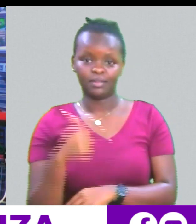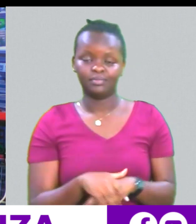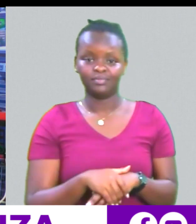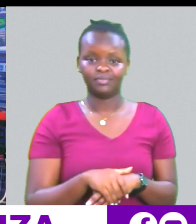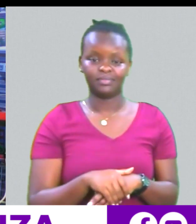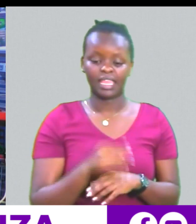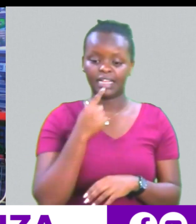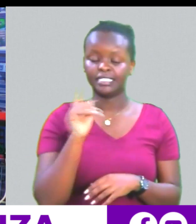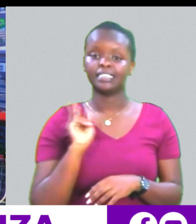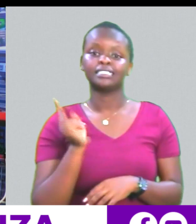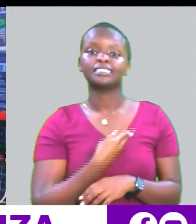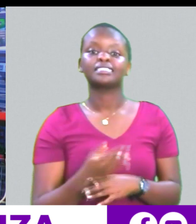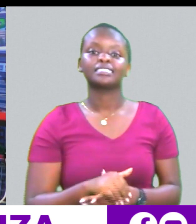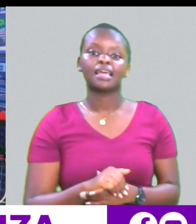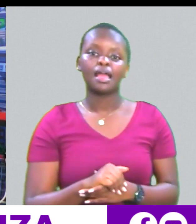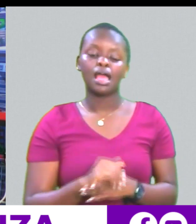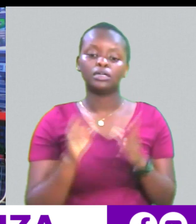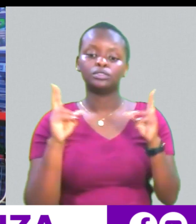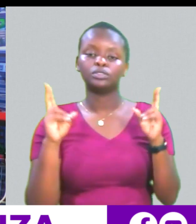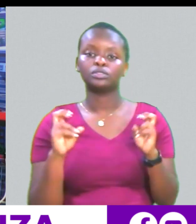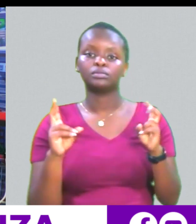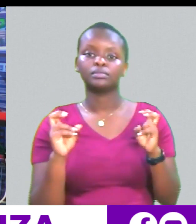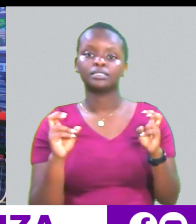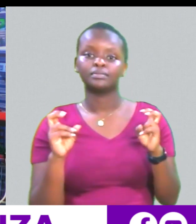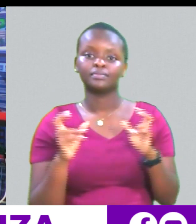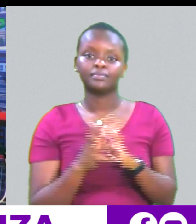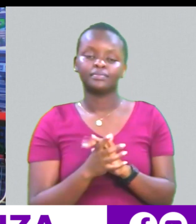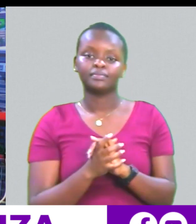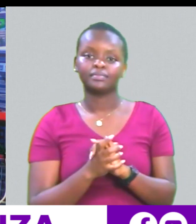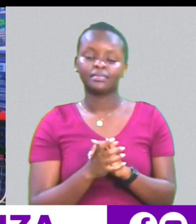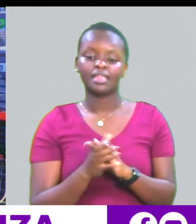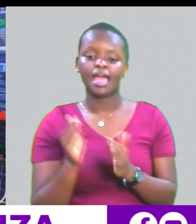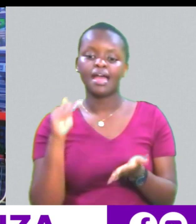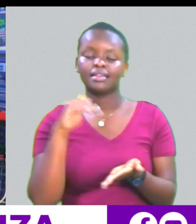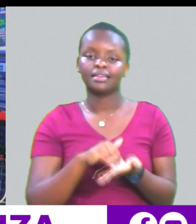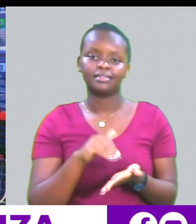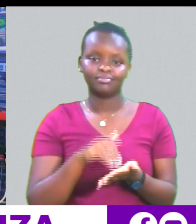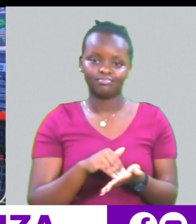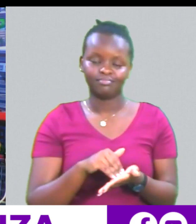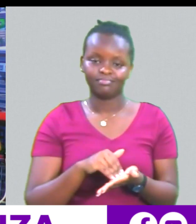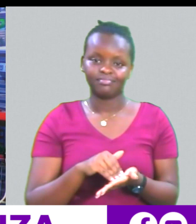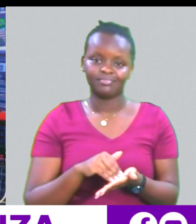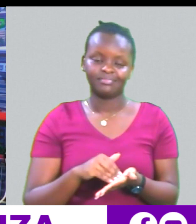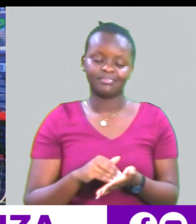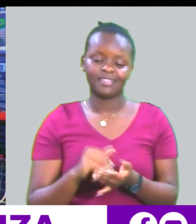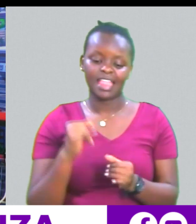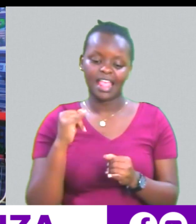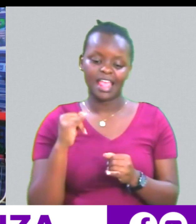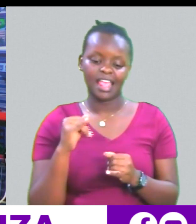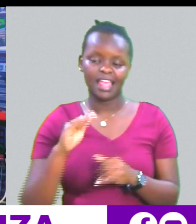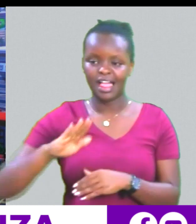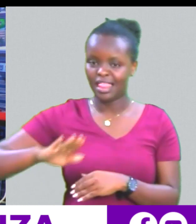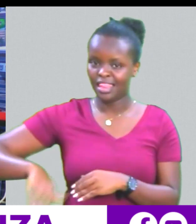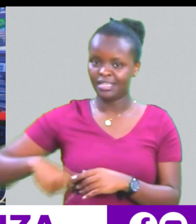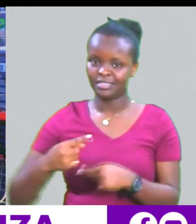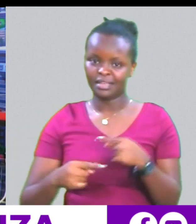Mtuwambie On our topic Ambali Mubi uambie tena Achani Rude Unajua pia kukosangi Leti kama Sebe kuna mtuwa Metune